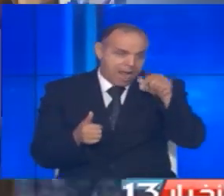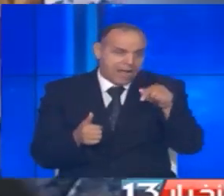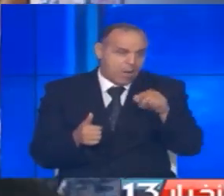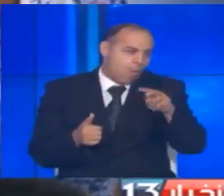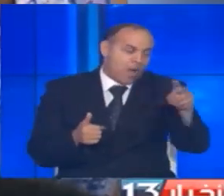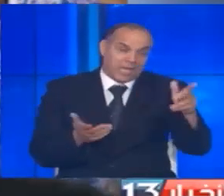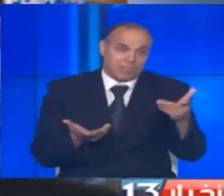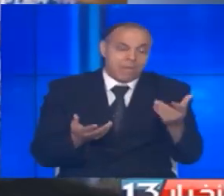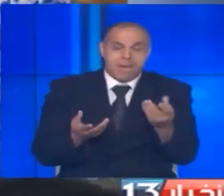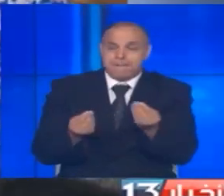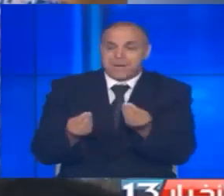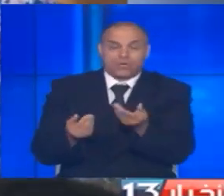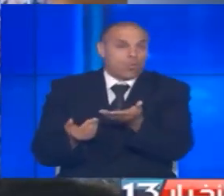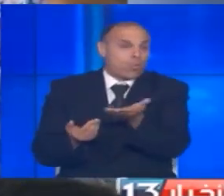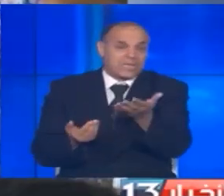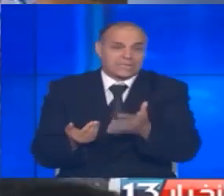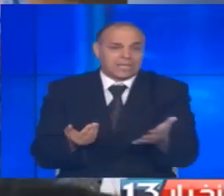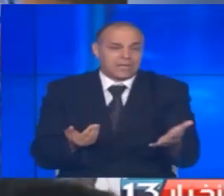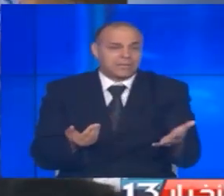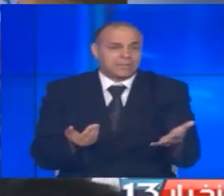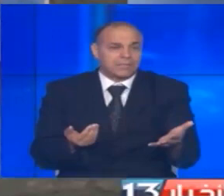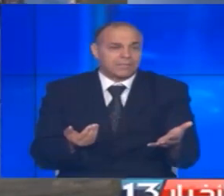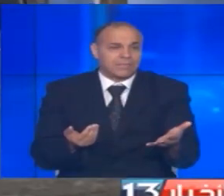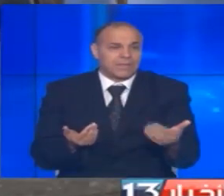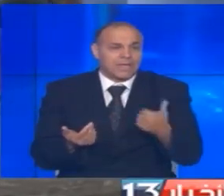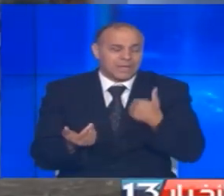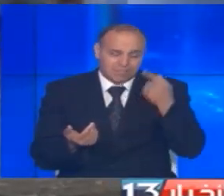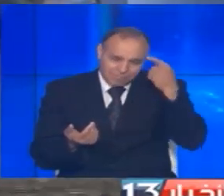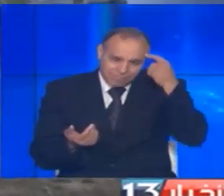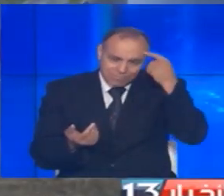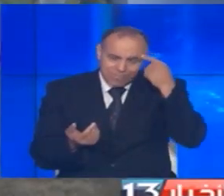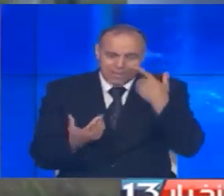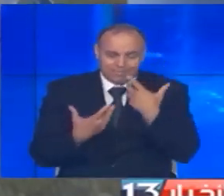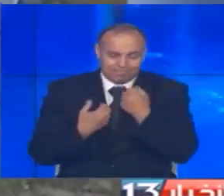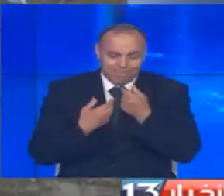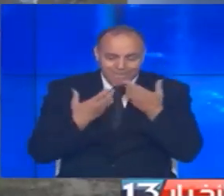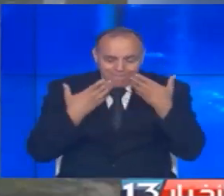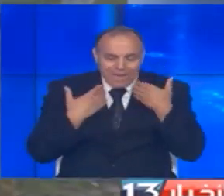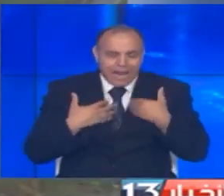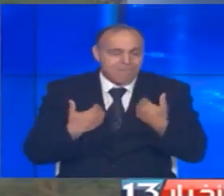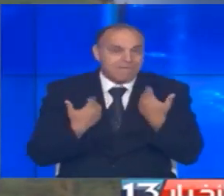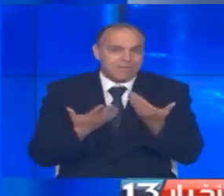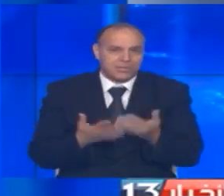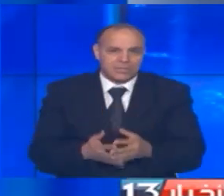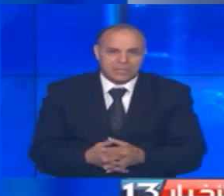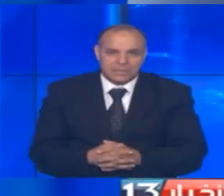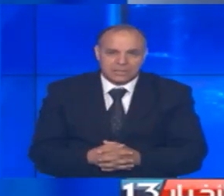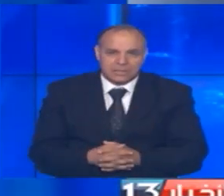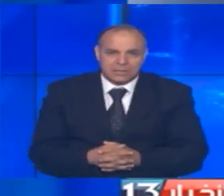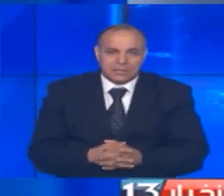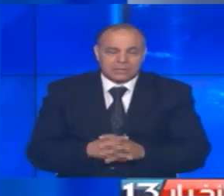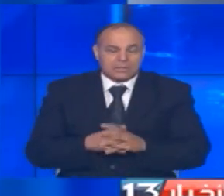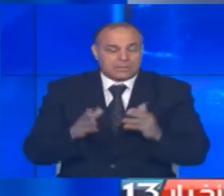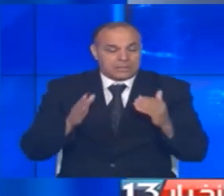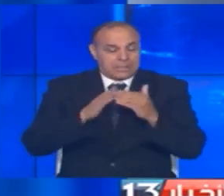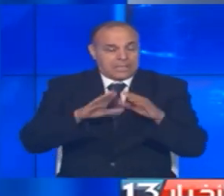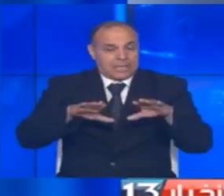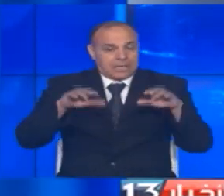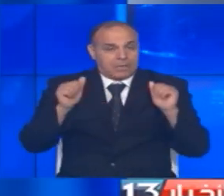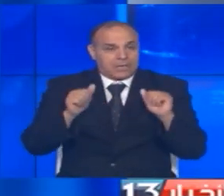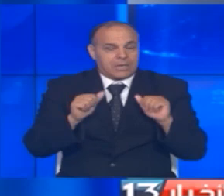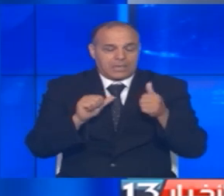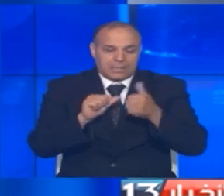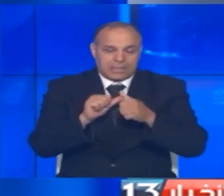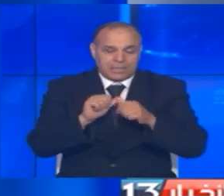وغيرهم كثير ربما ممن يصنعون من الحرمان فرحة ختم النشرة وهذا